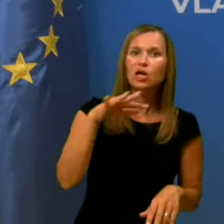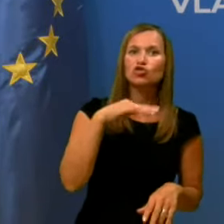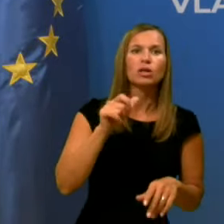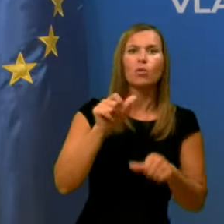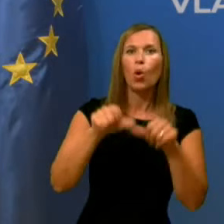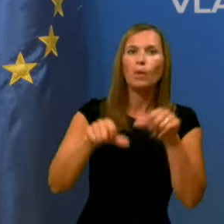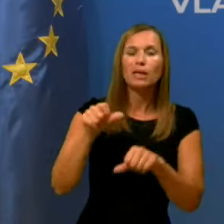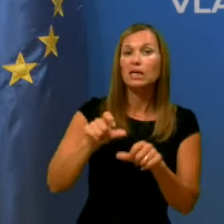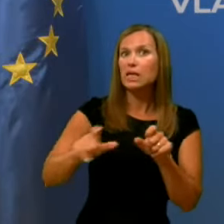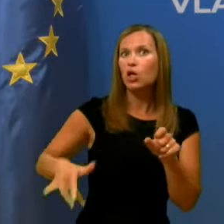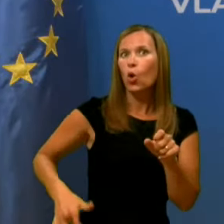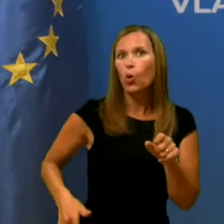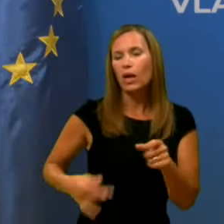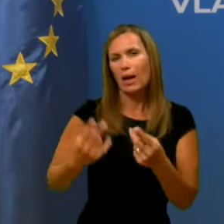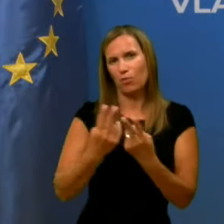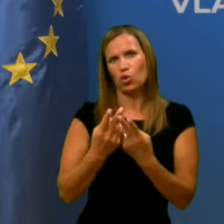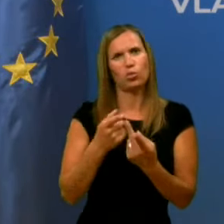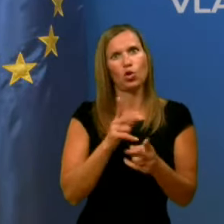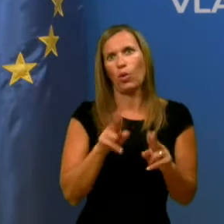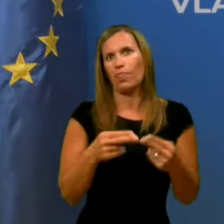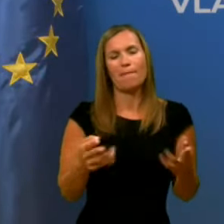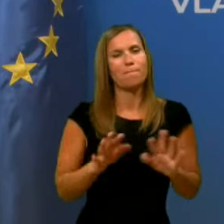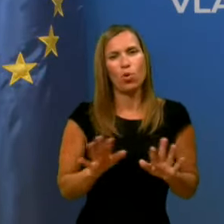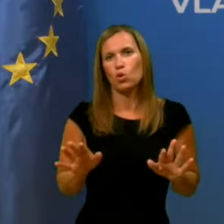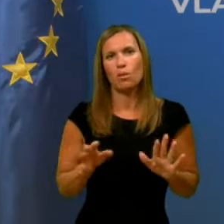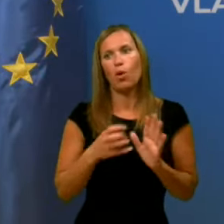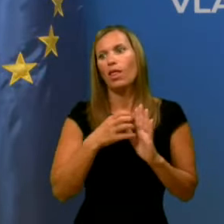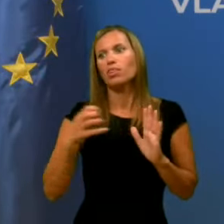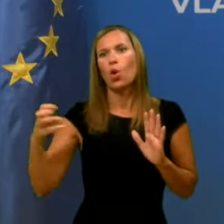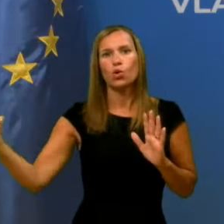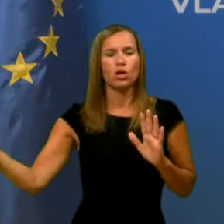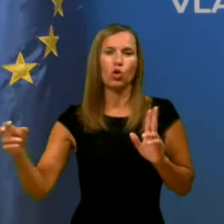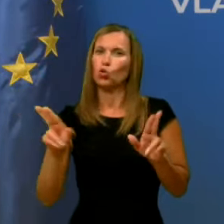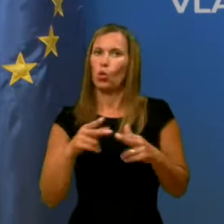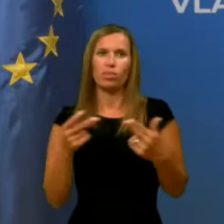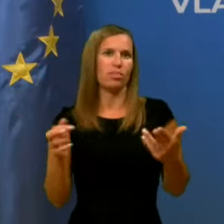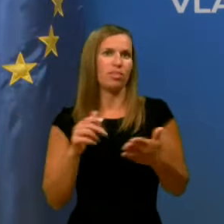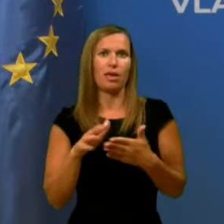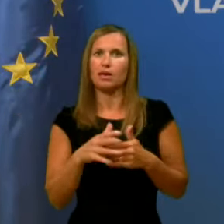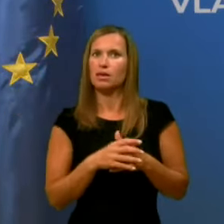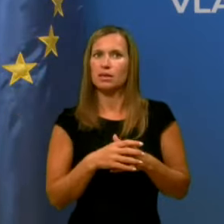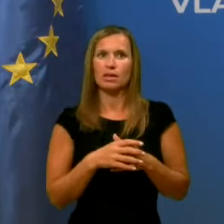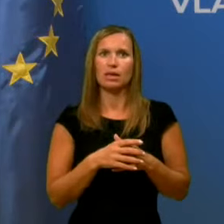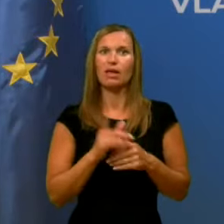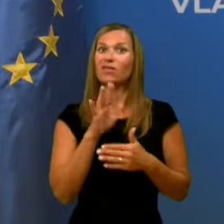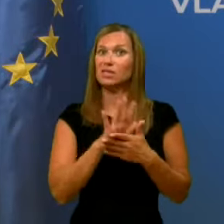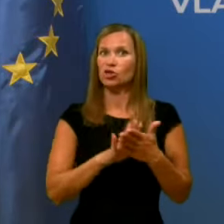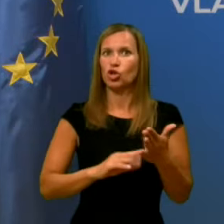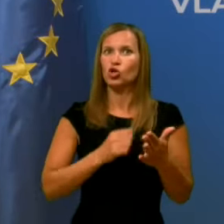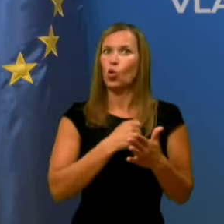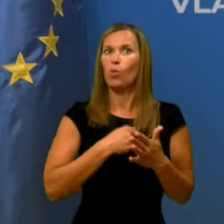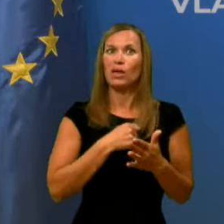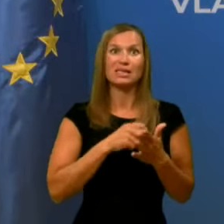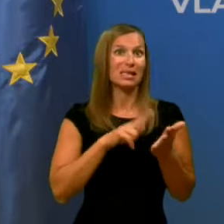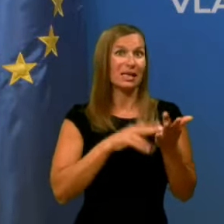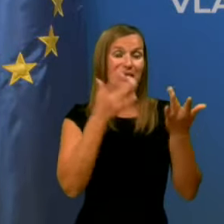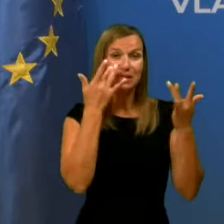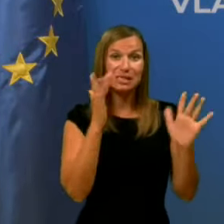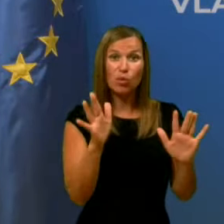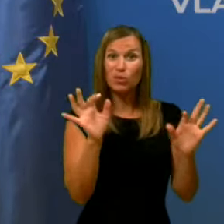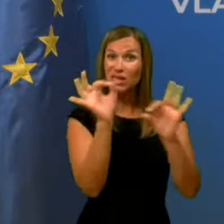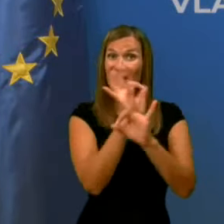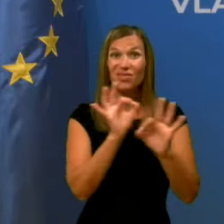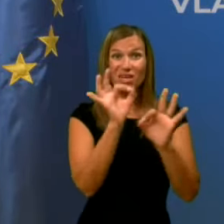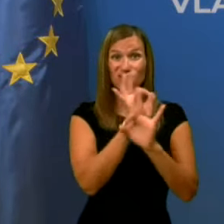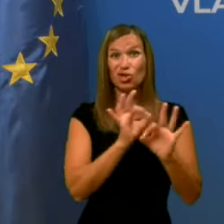podobno, vejte, to ne gre. Na dolgi rok to ne gre in na začetku, ko bolezni res nismo poznali v ničemer,